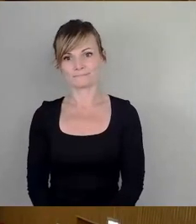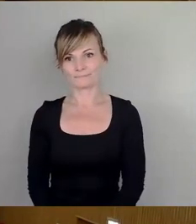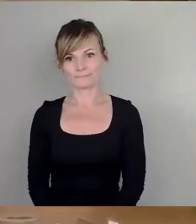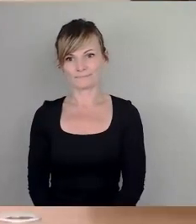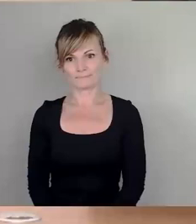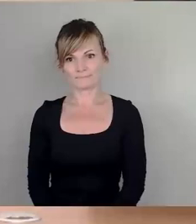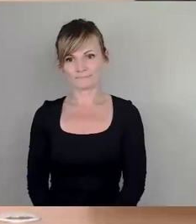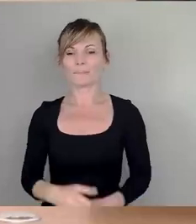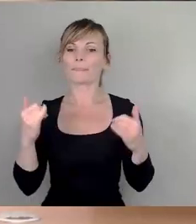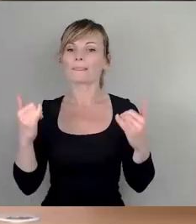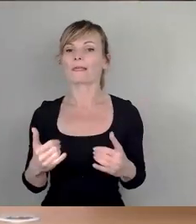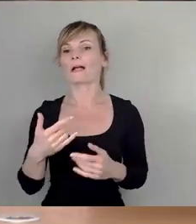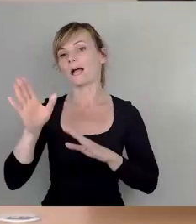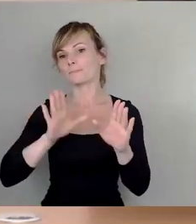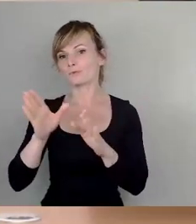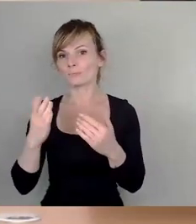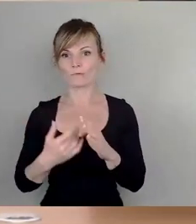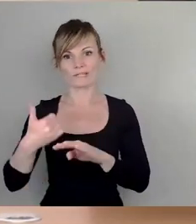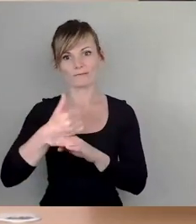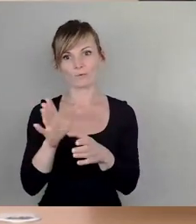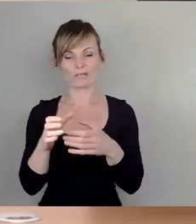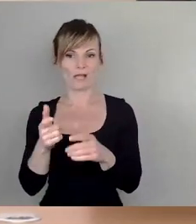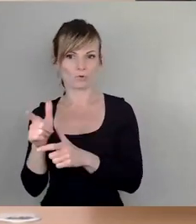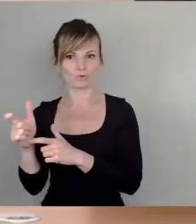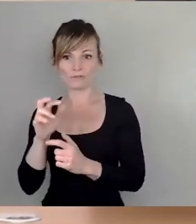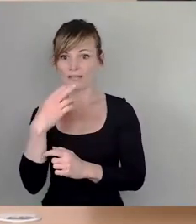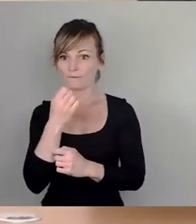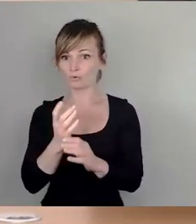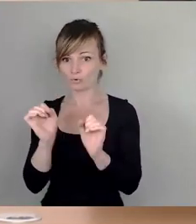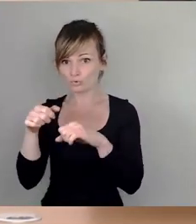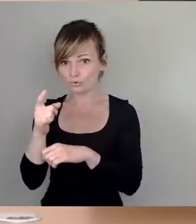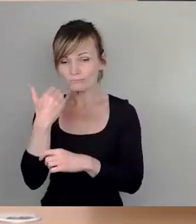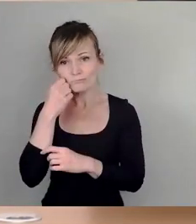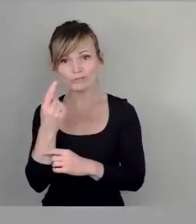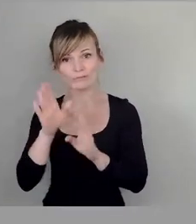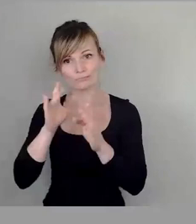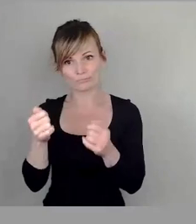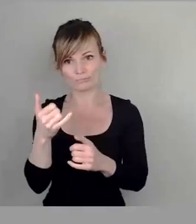Abstimmung des federführenden Ausschusses kommen. Wer hier zustimmen kann, den bitte ich um das Stimmzeichen.